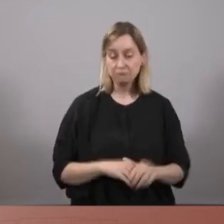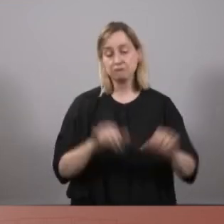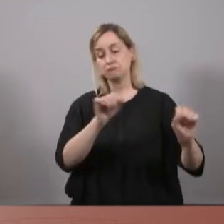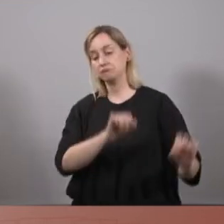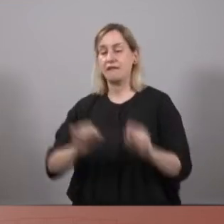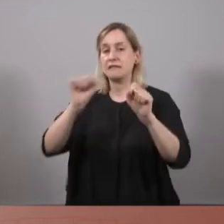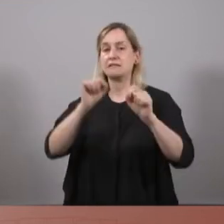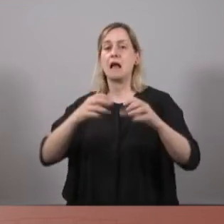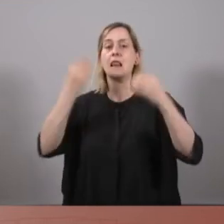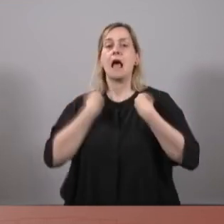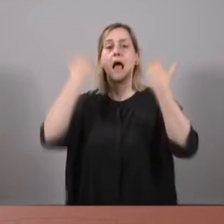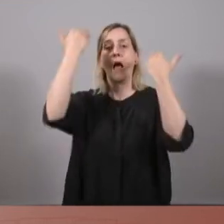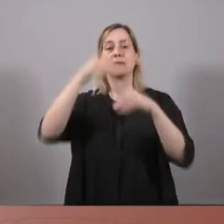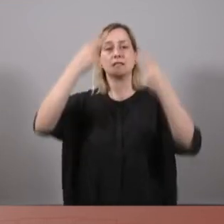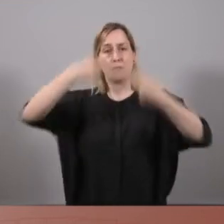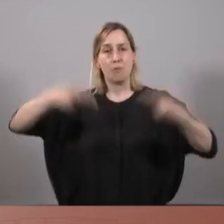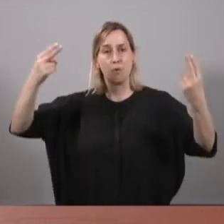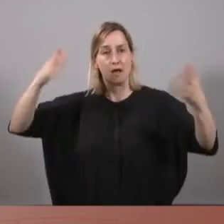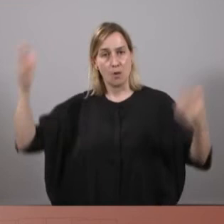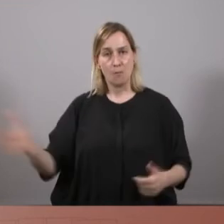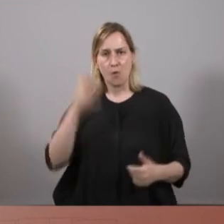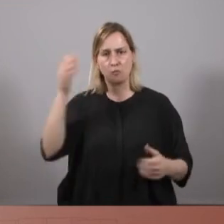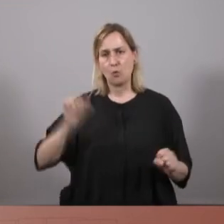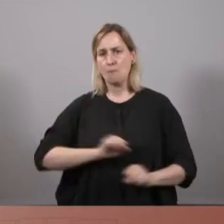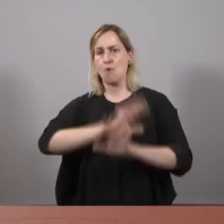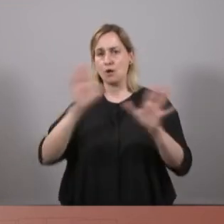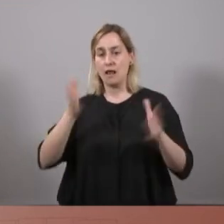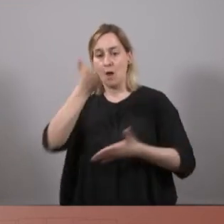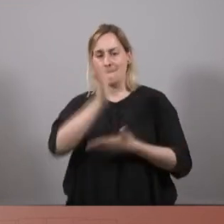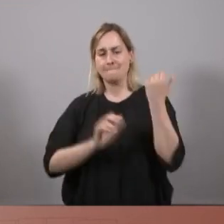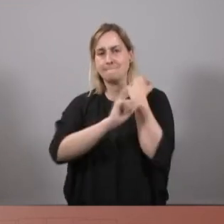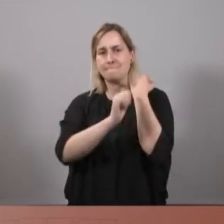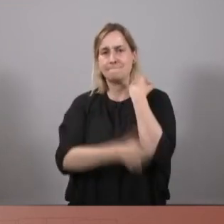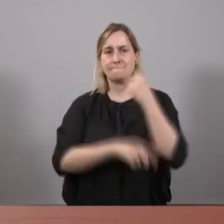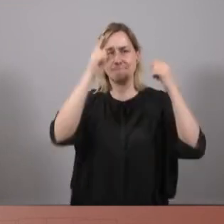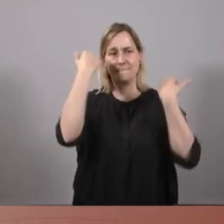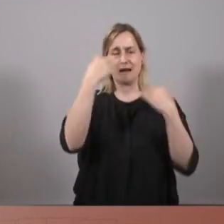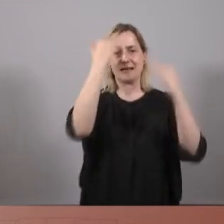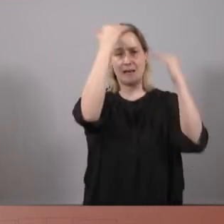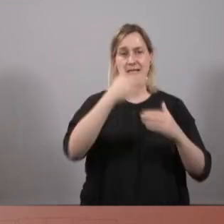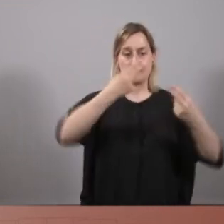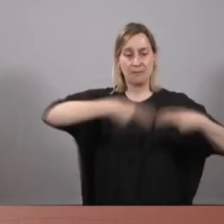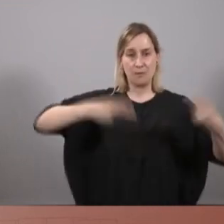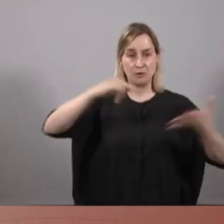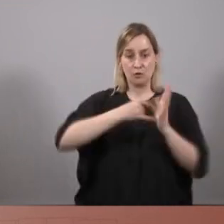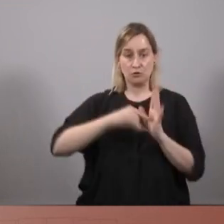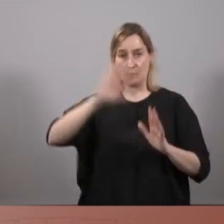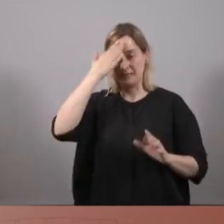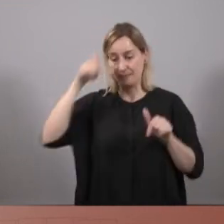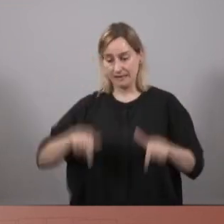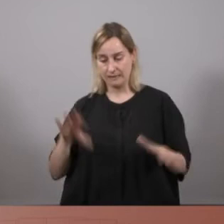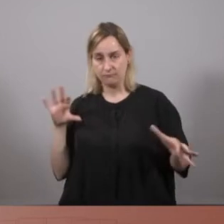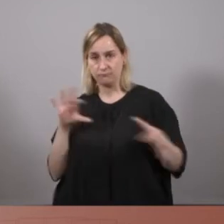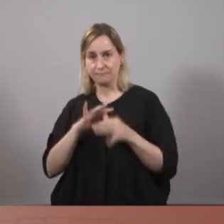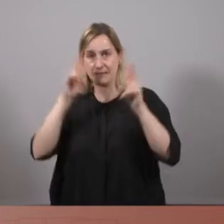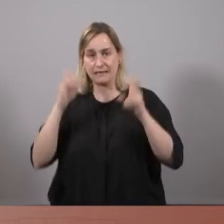públic, una promoció clara d'un gran parc d'habitatge públic que és, finalment, la solució principal al problema que tenim en aquest país en relació